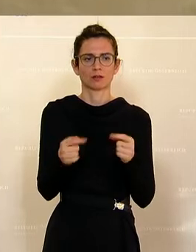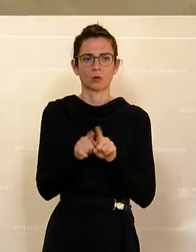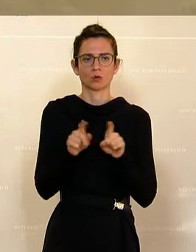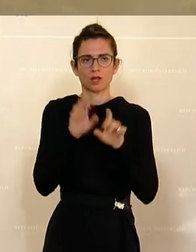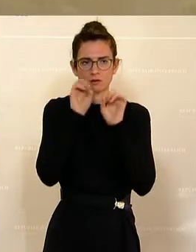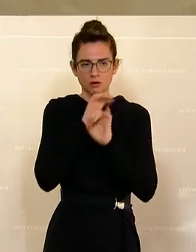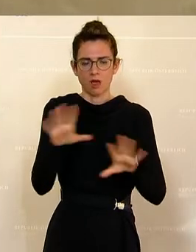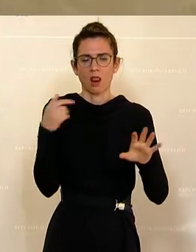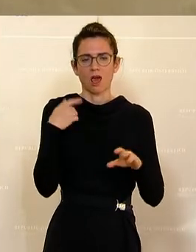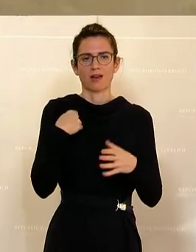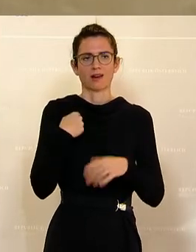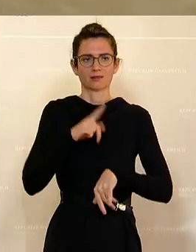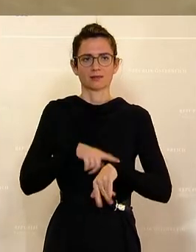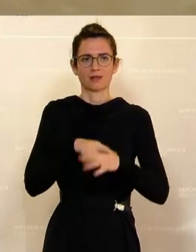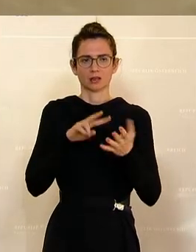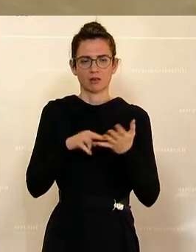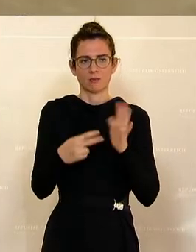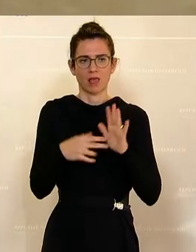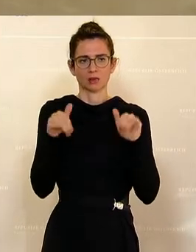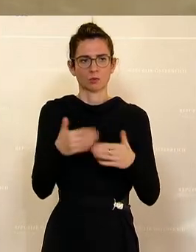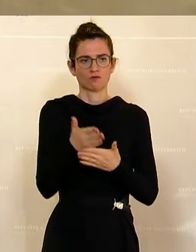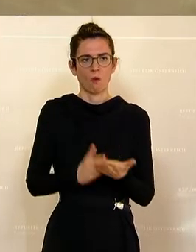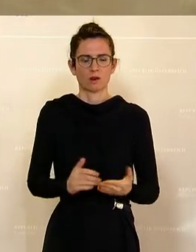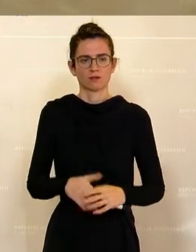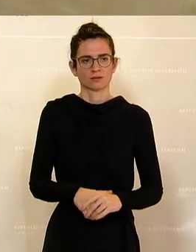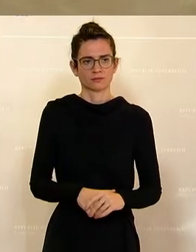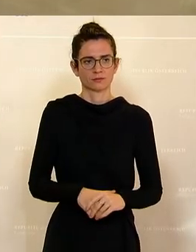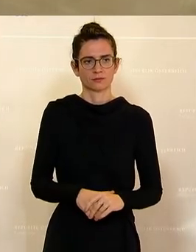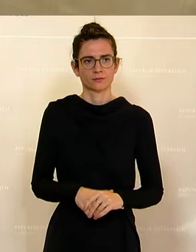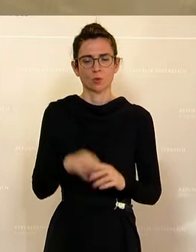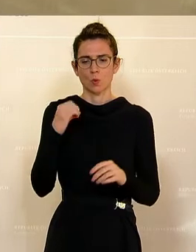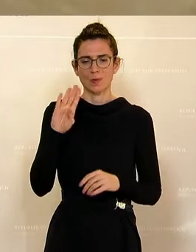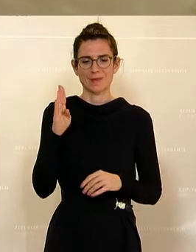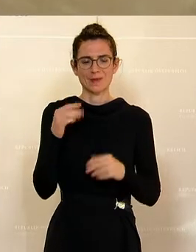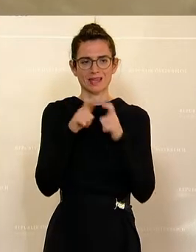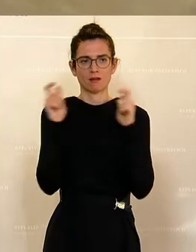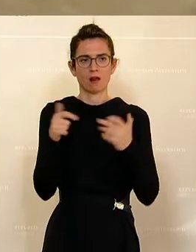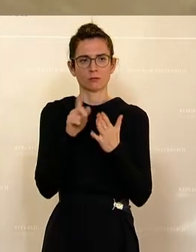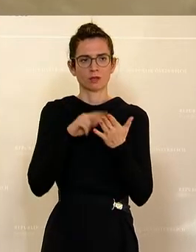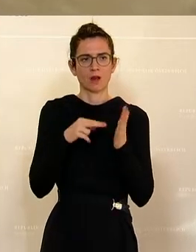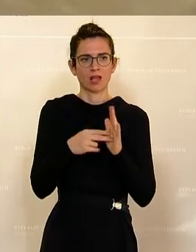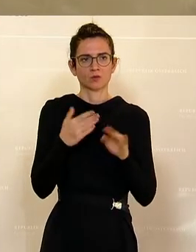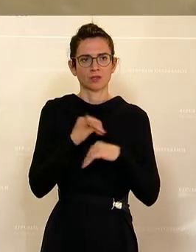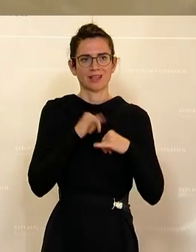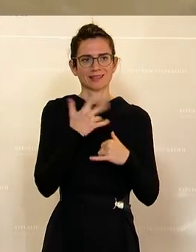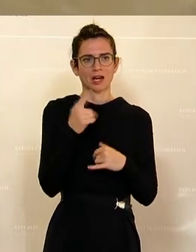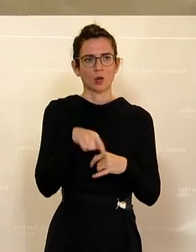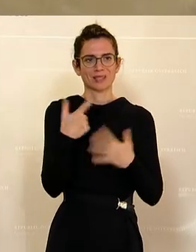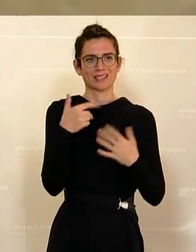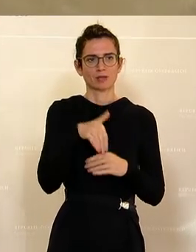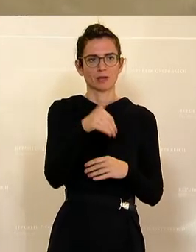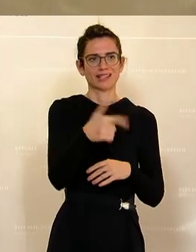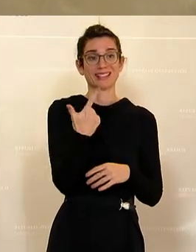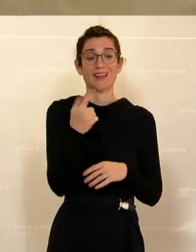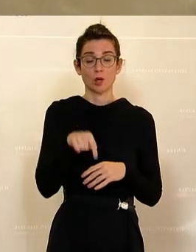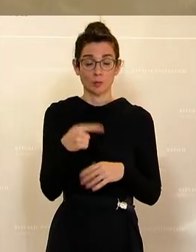klare Zeitpläne, die eingehalten werden müssen. Der ÖPP-Rahmenplan bringt für Tirol 3,7 Milliarden, wovon 2